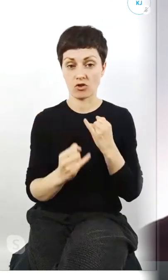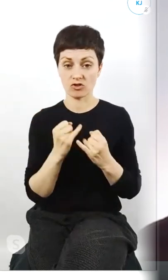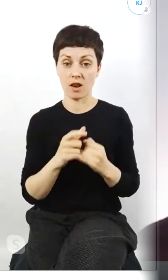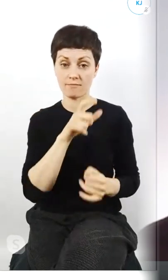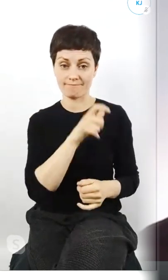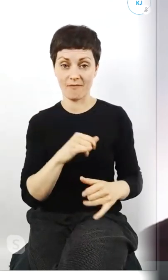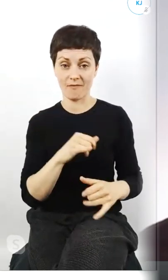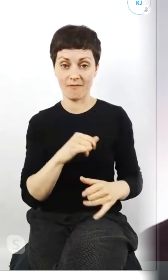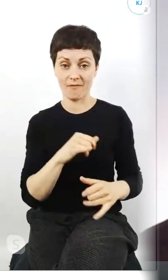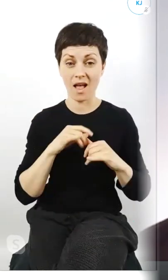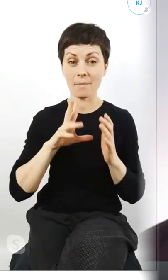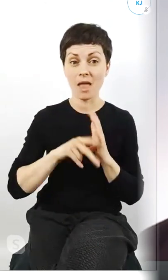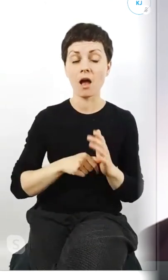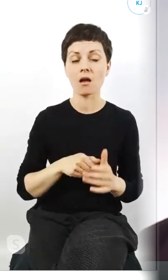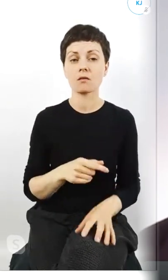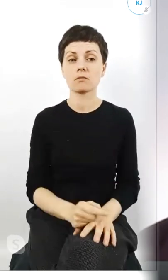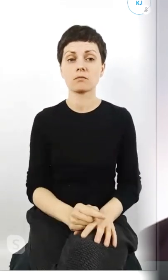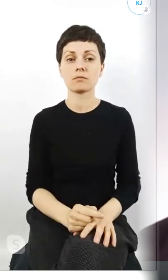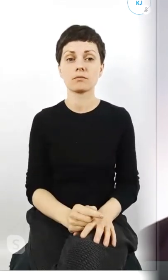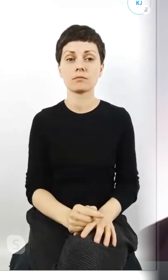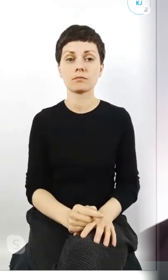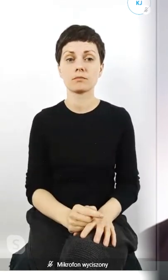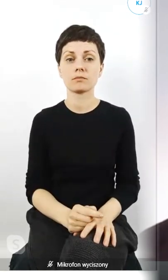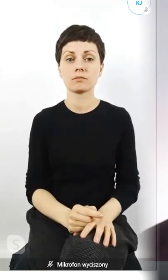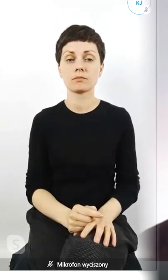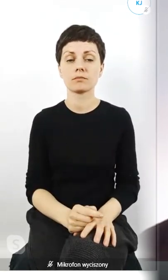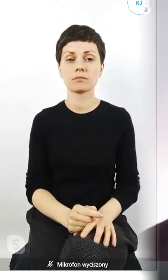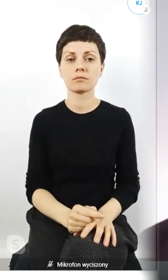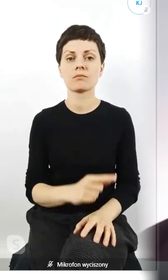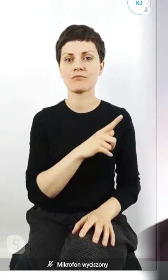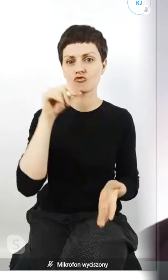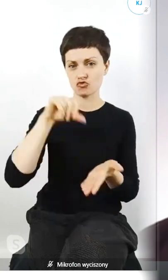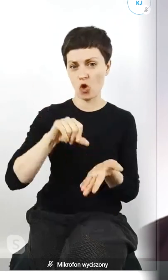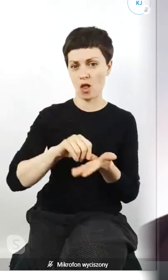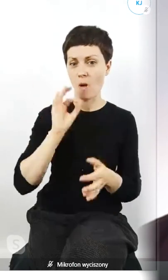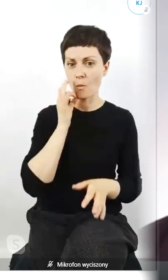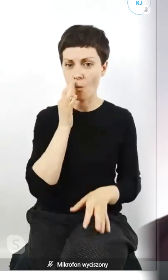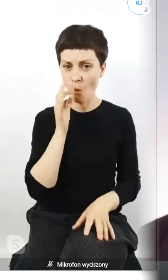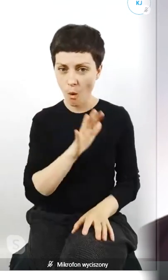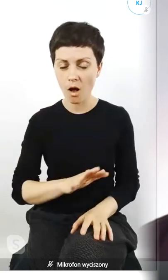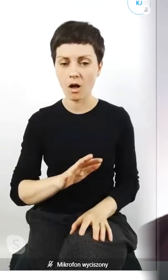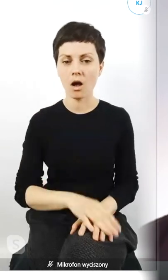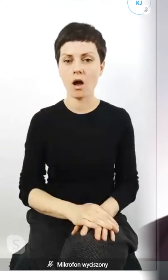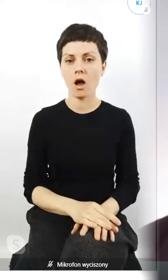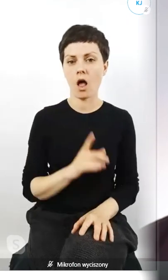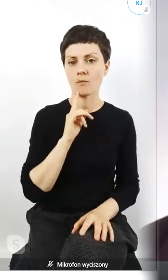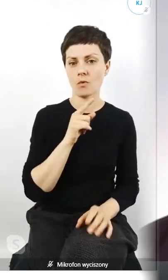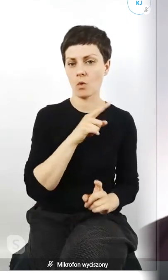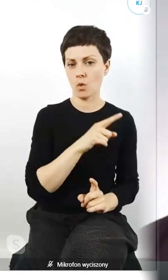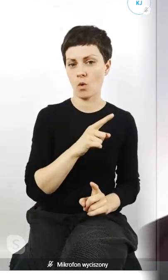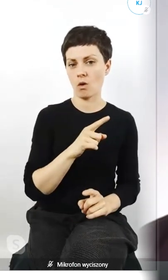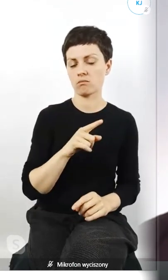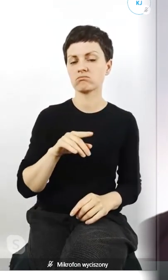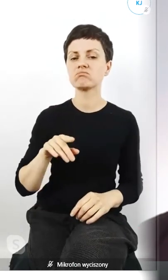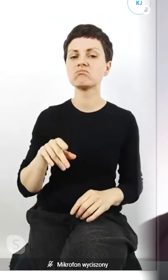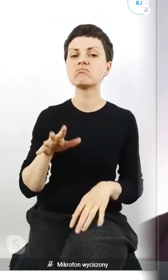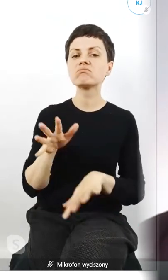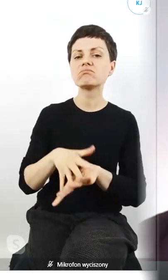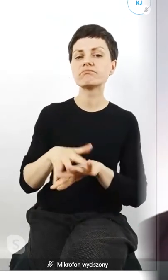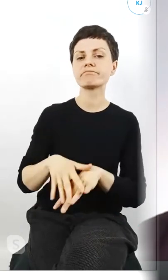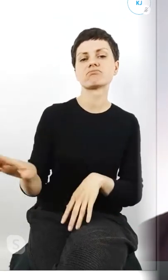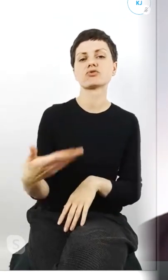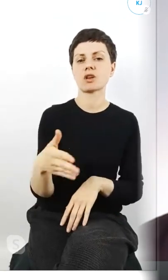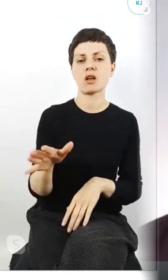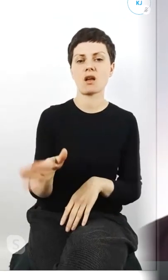miasta które miałoby być właśnie stolicą młodych podchodzą tak przedmiotowo do takich